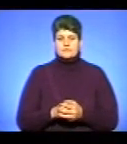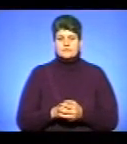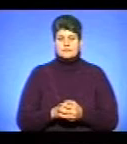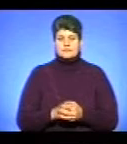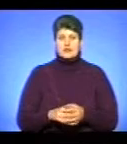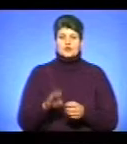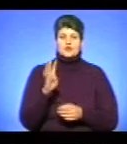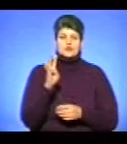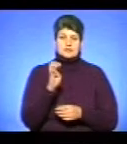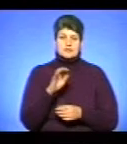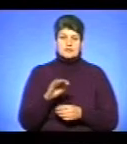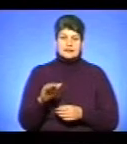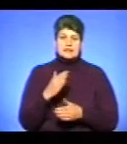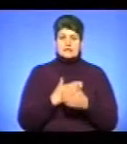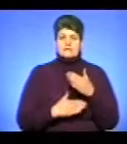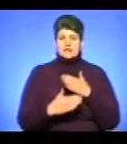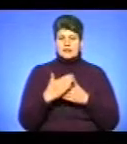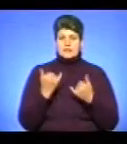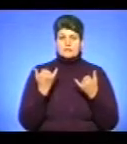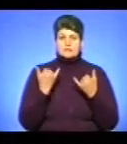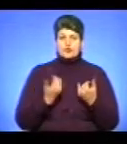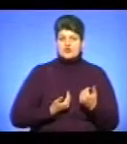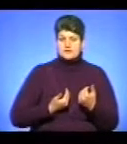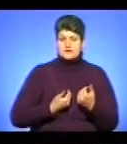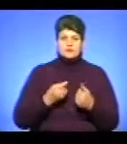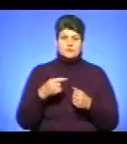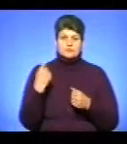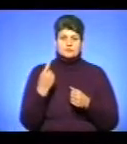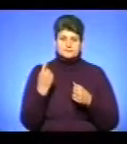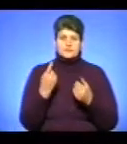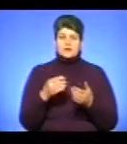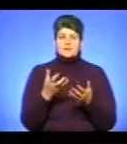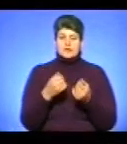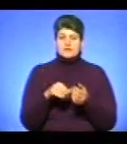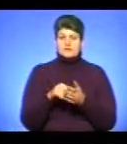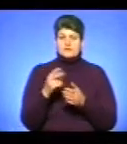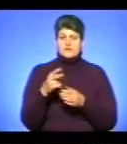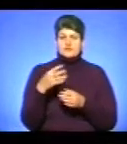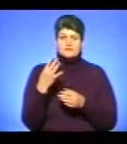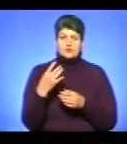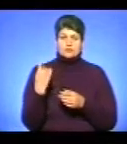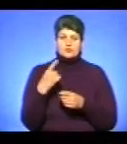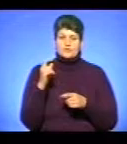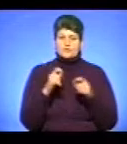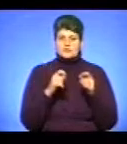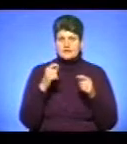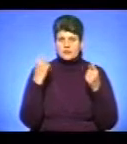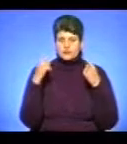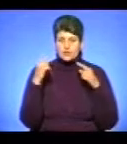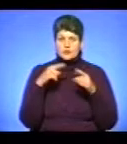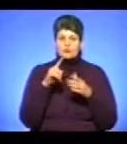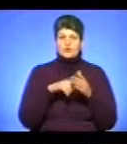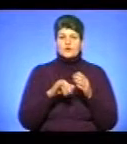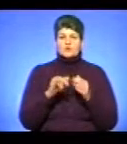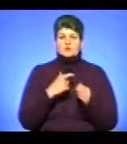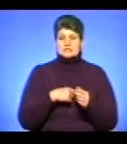Чотири сотні дітей з інвалідністю, які проживають на Тернопільщині, взяли участь в 24-му обласному фестивалі творчості «Повір